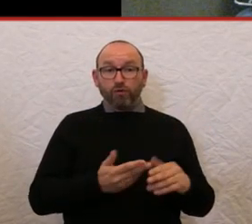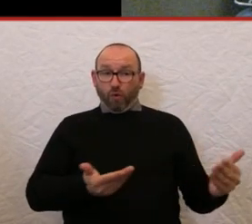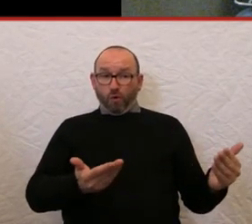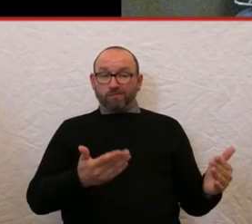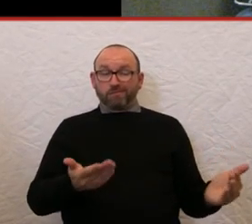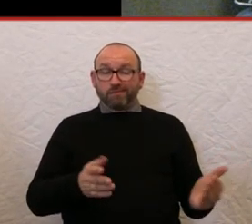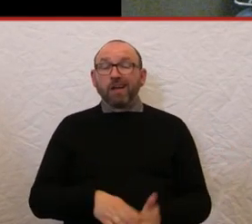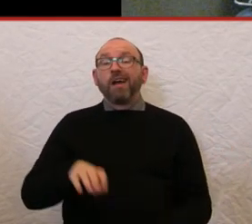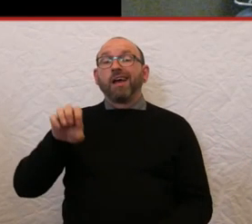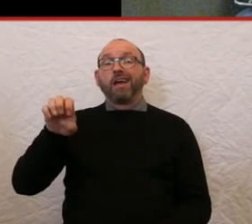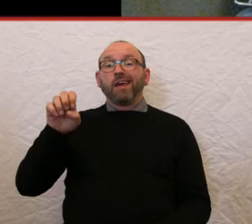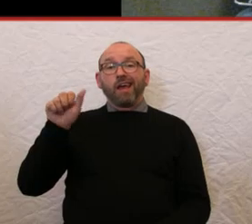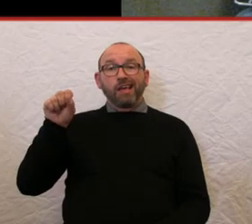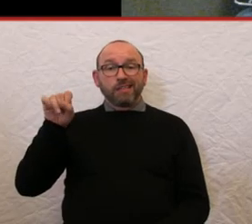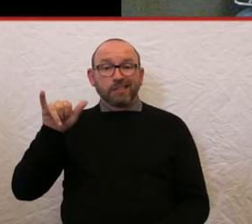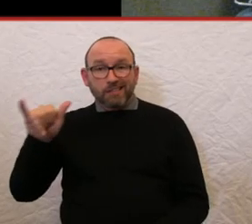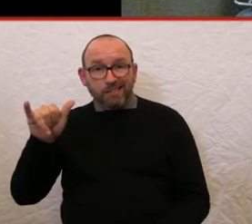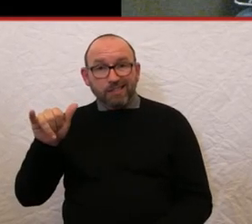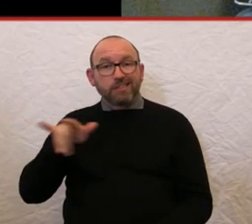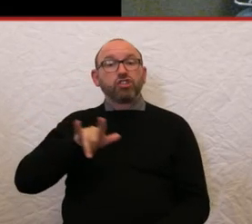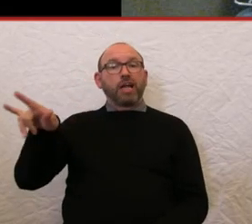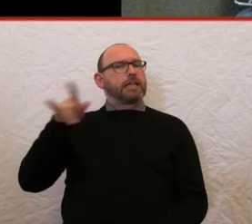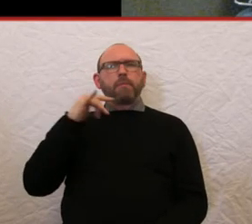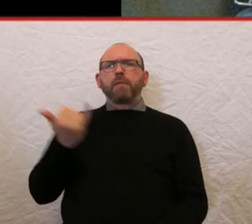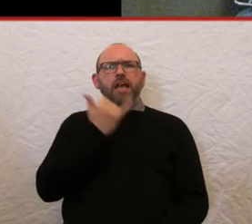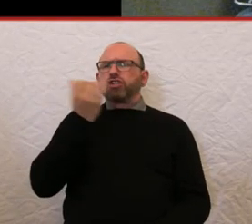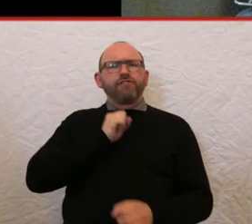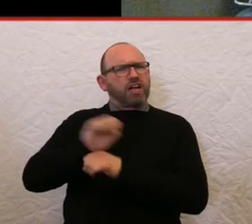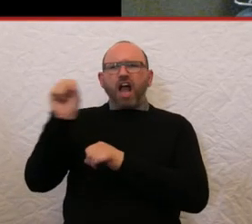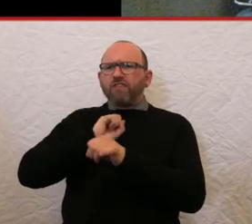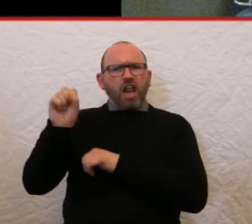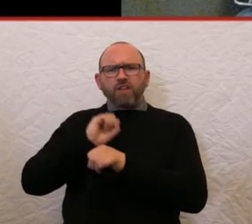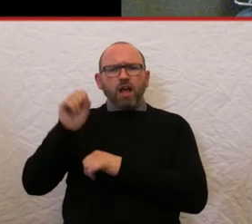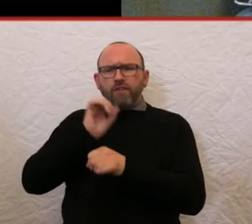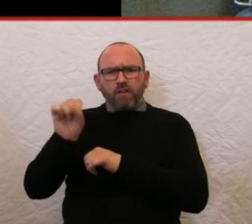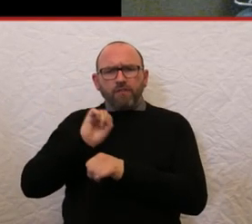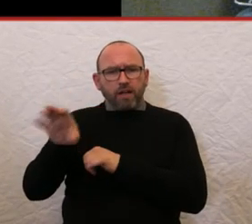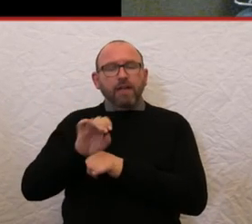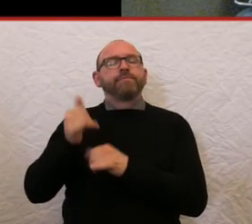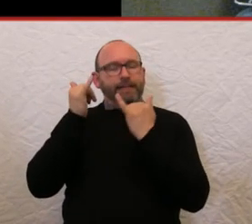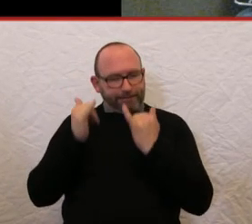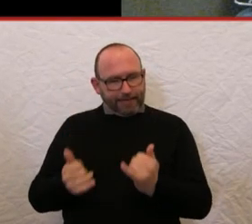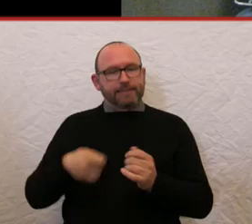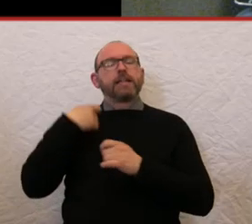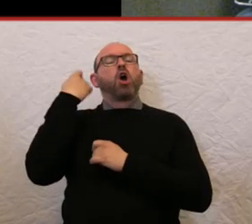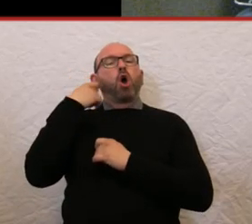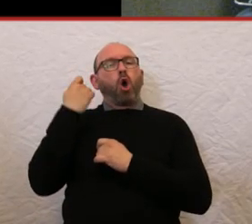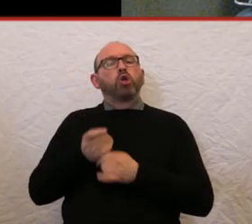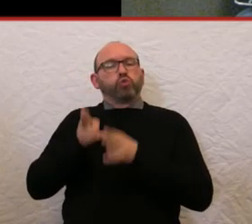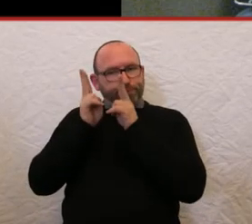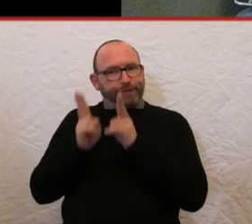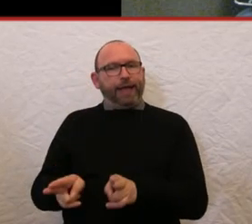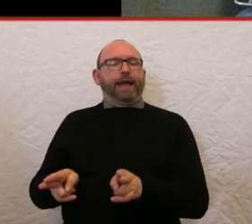jetzt, nachdem sie, glaube ich, fünfmal im Jahr verklagt werden, angekündigt, dass sie jetzt auch röschelgerechte Toiletten an Bord haben wollen.